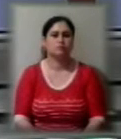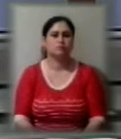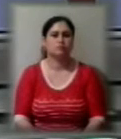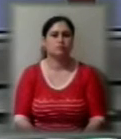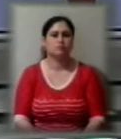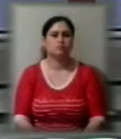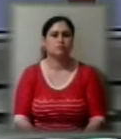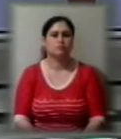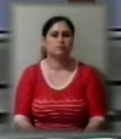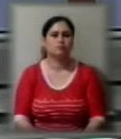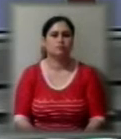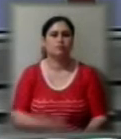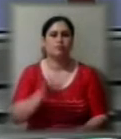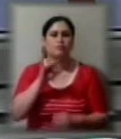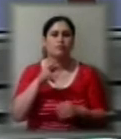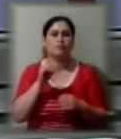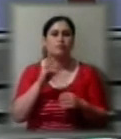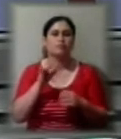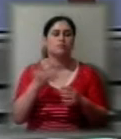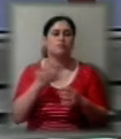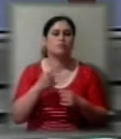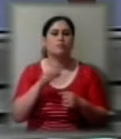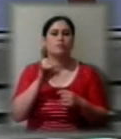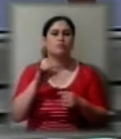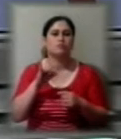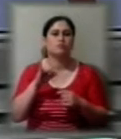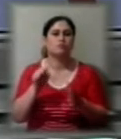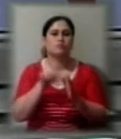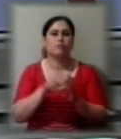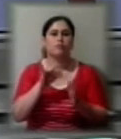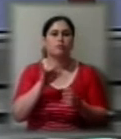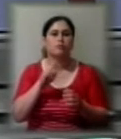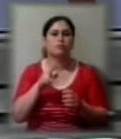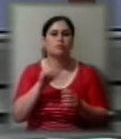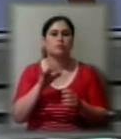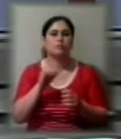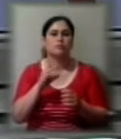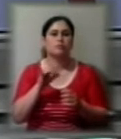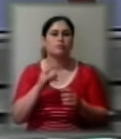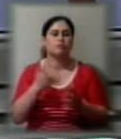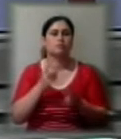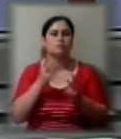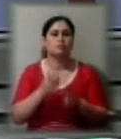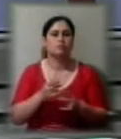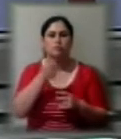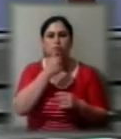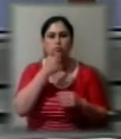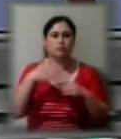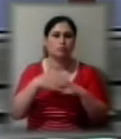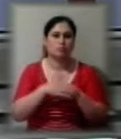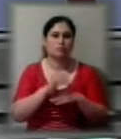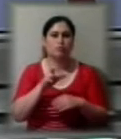Юрія Кашнікова, якого підозрюють у вбивстві Володимира Чебукіна, яке сталося новорічної ночі у Каховці,